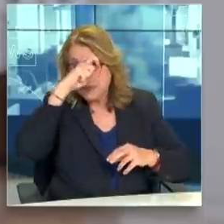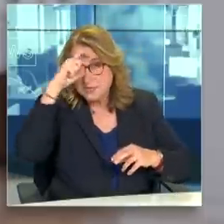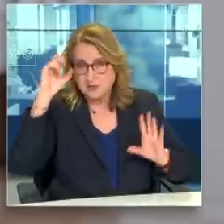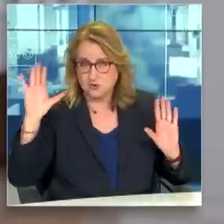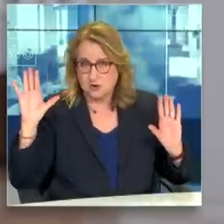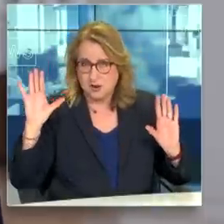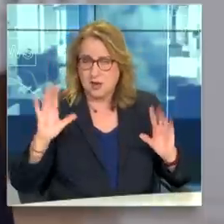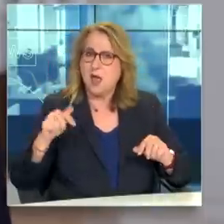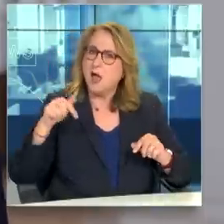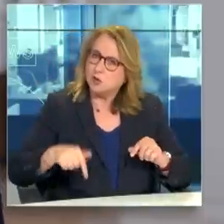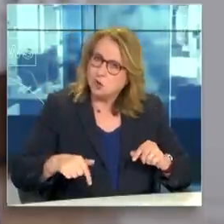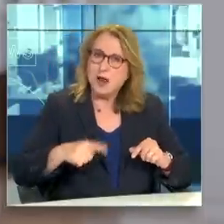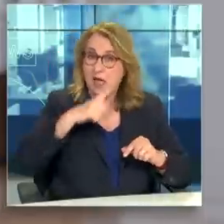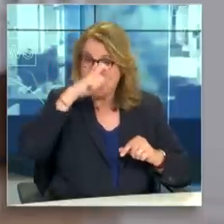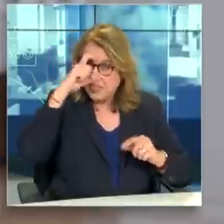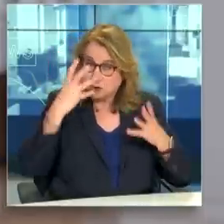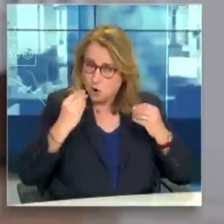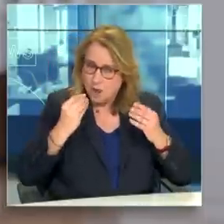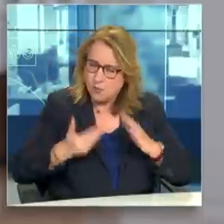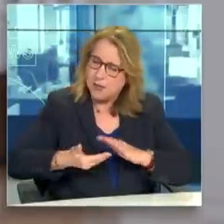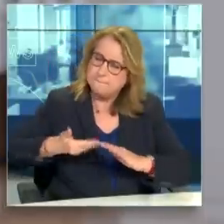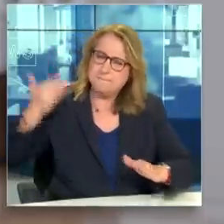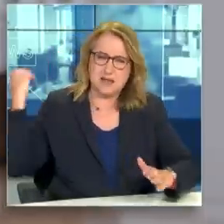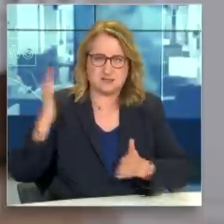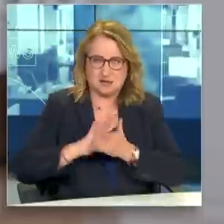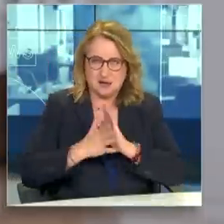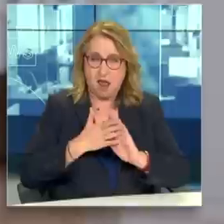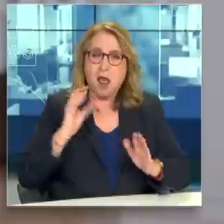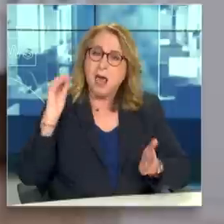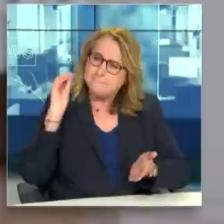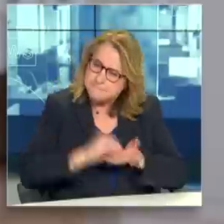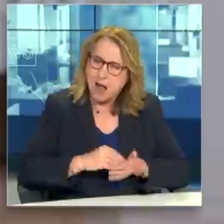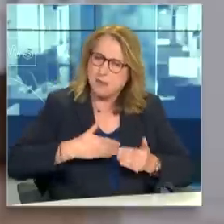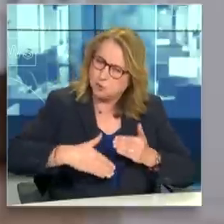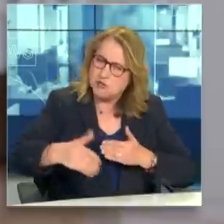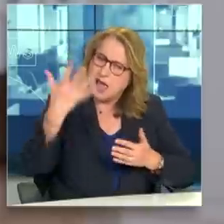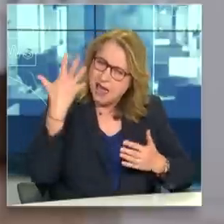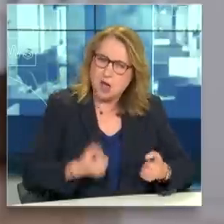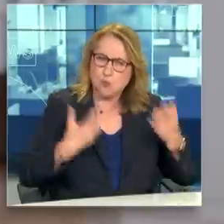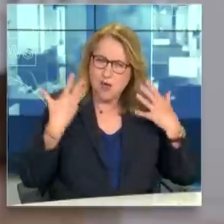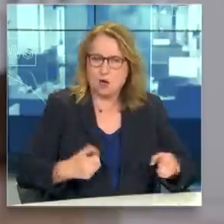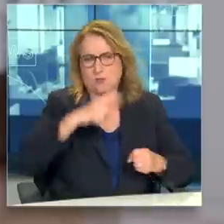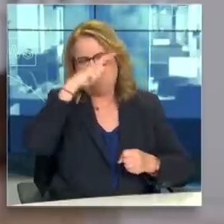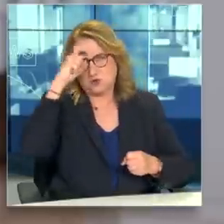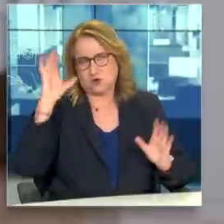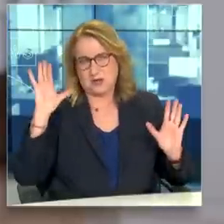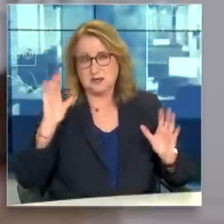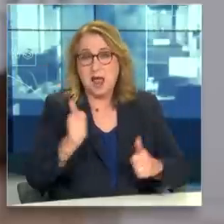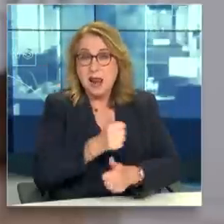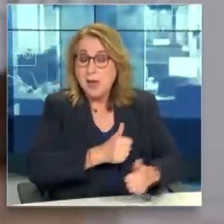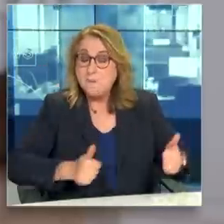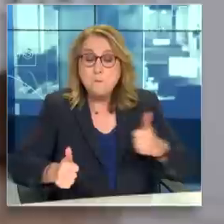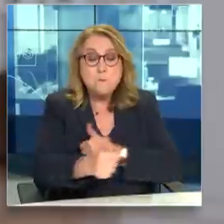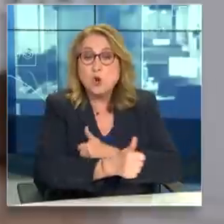Συνεπώς, η πολιτική σταθερότητα γίνεται εθνική αναγκαιότητα και η τροχιά της προόδου μόνος